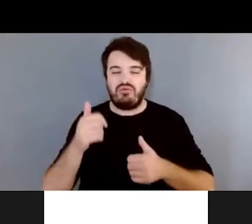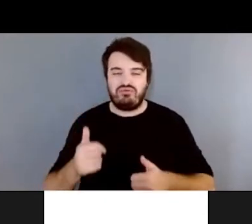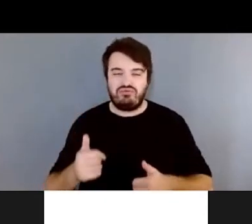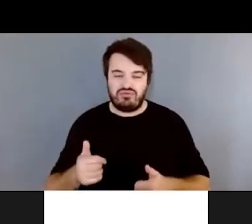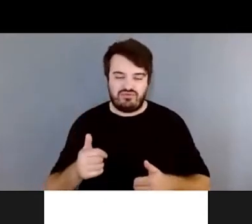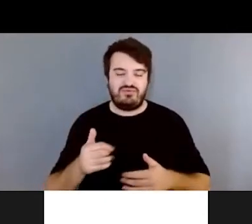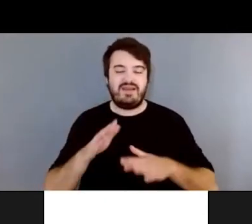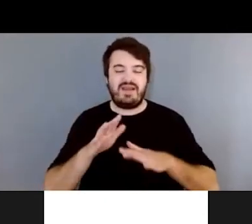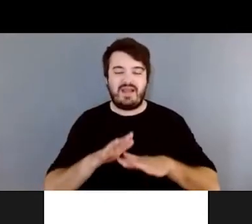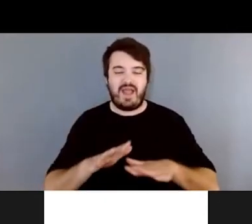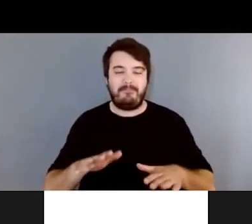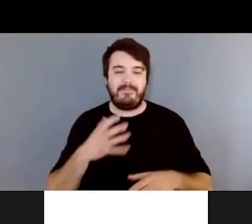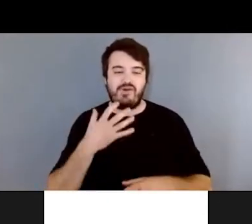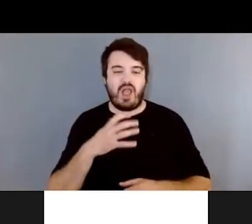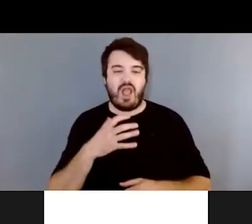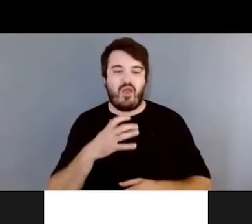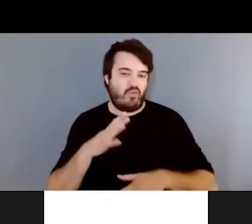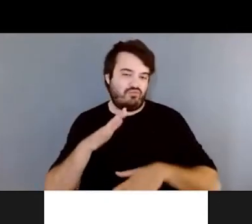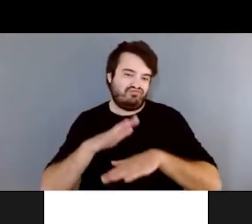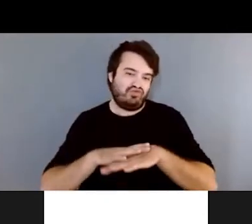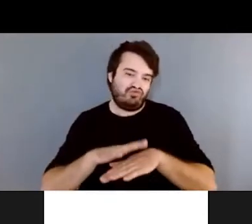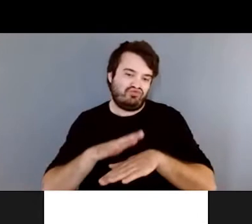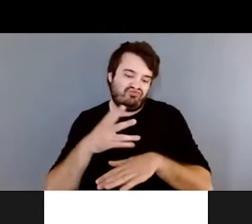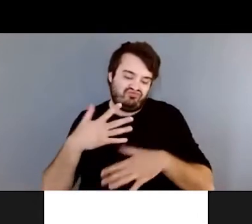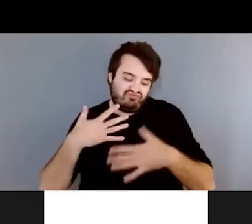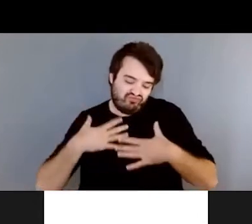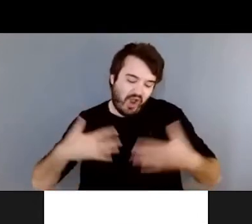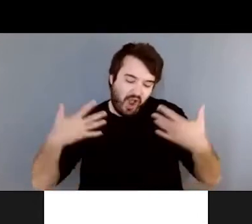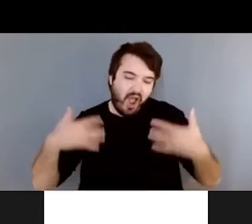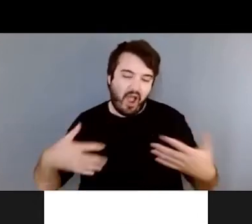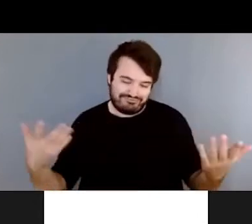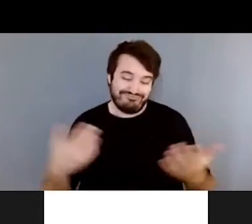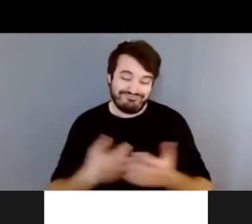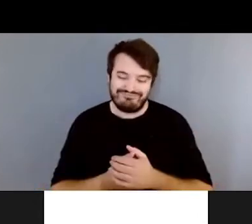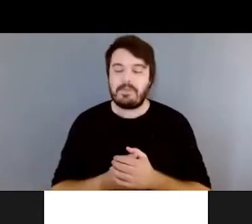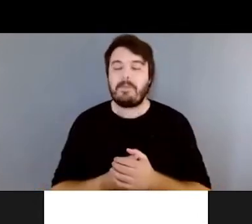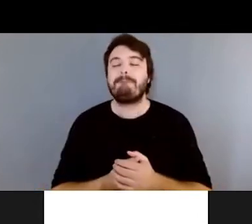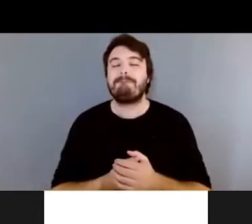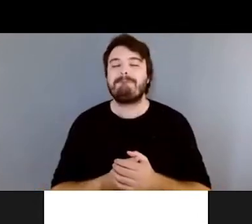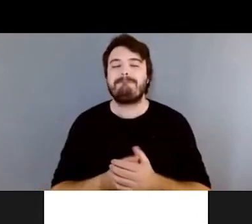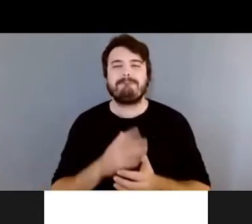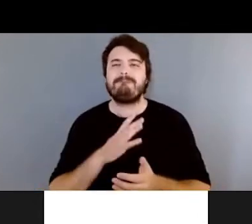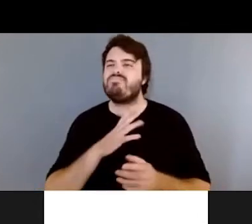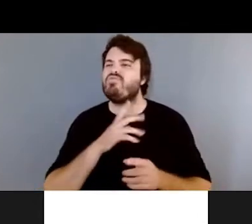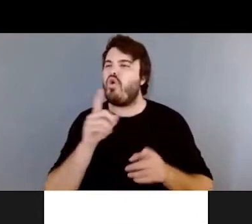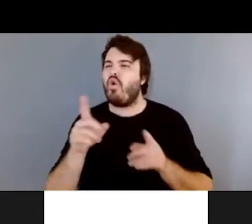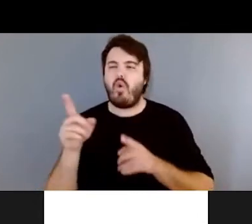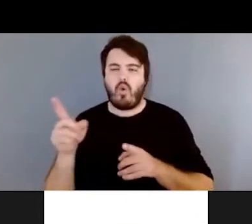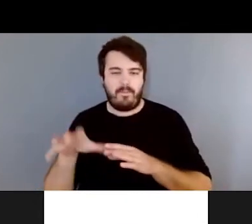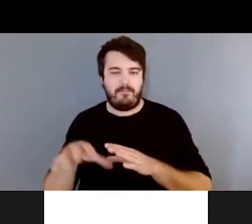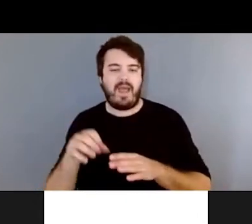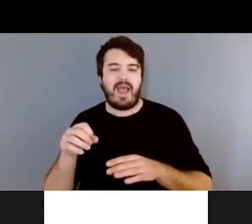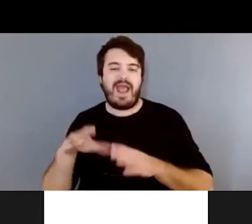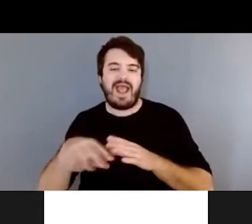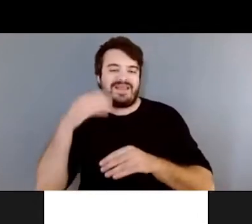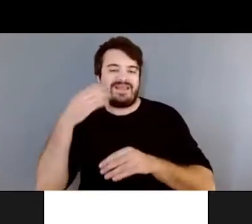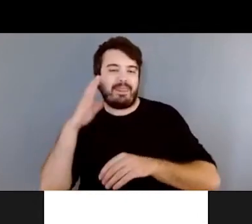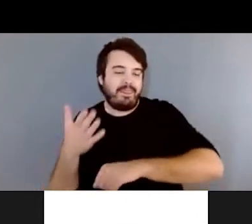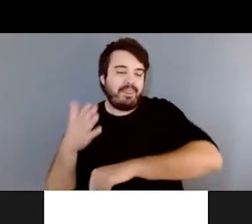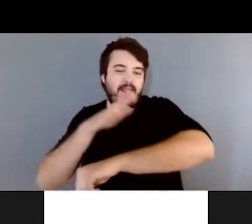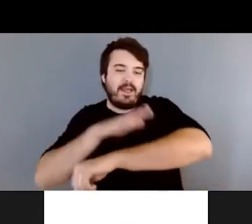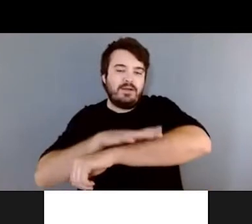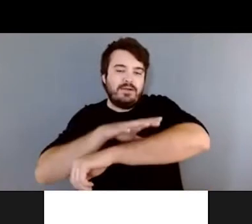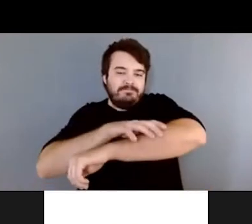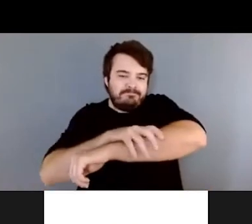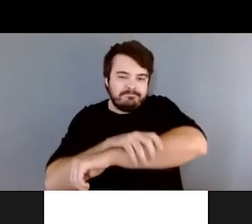la chaleur dans le corps. Il y en a qui l'utilisent en externe. Traditionnellement, on peut l'utiliser en